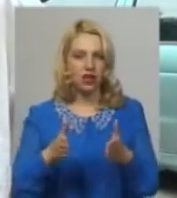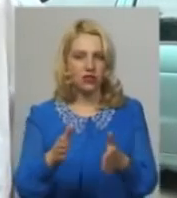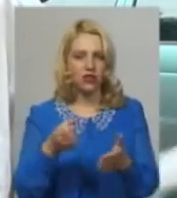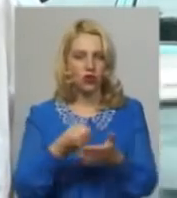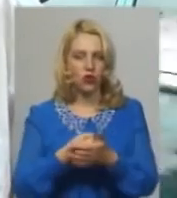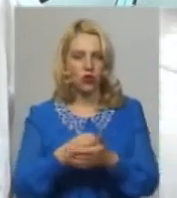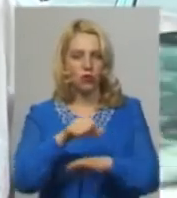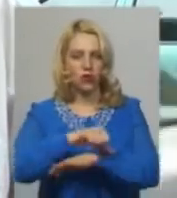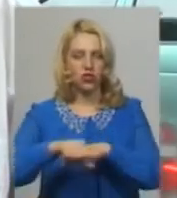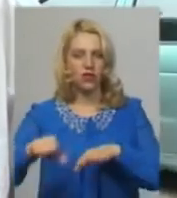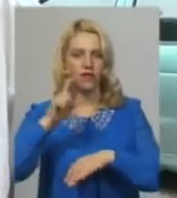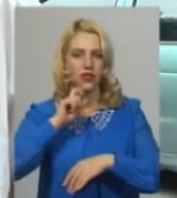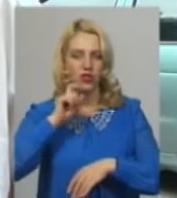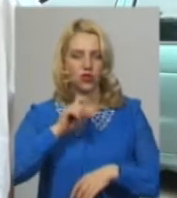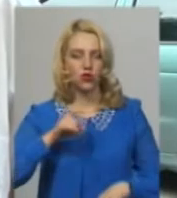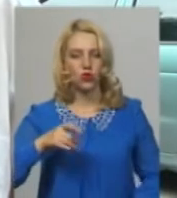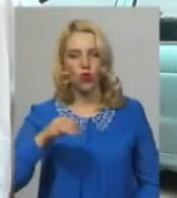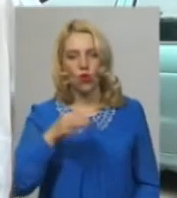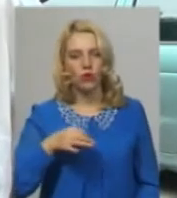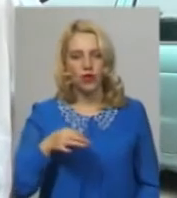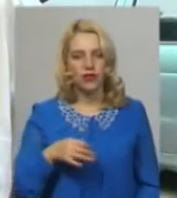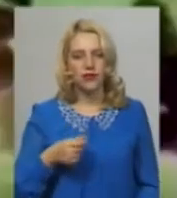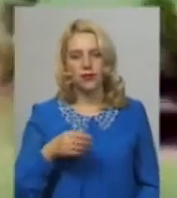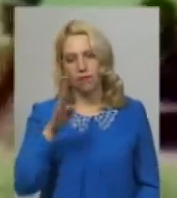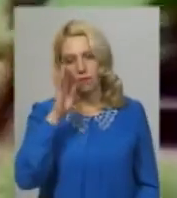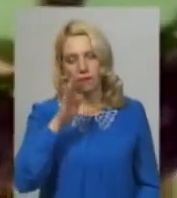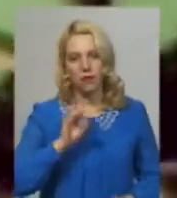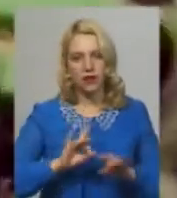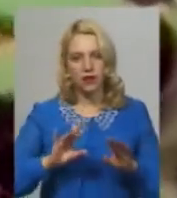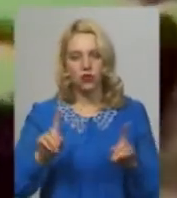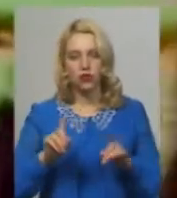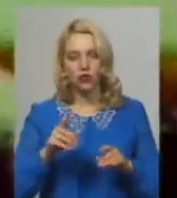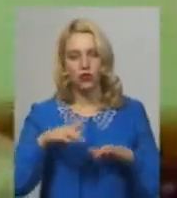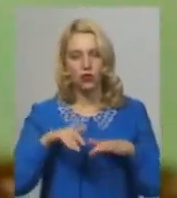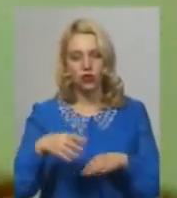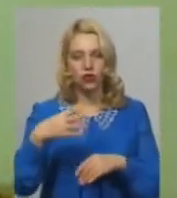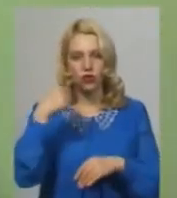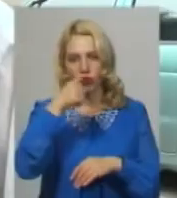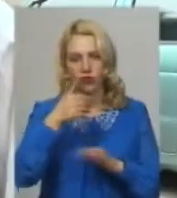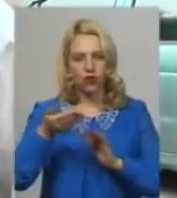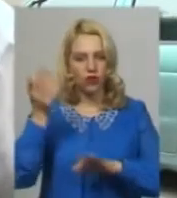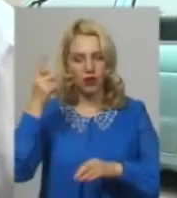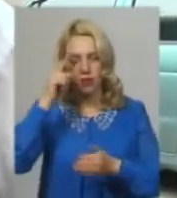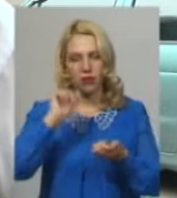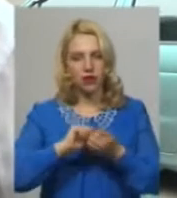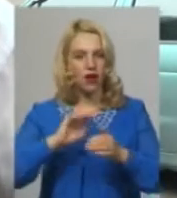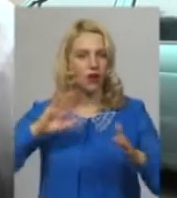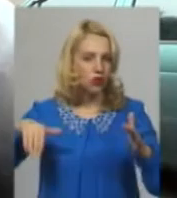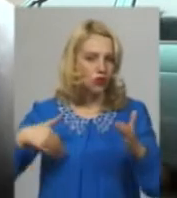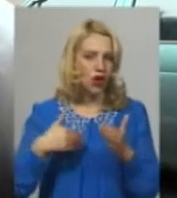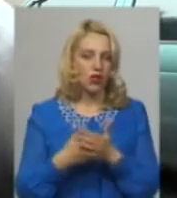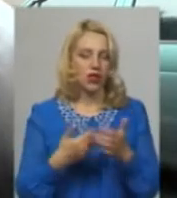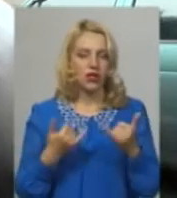межі Звінницької області. Віктор Флєнтін додає, події 40-річньої давнини пам'ятає до нині. В нашому місті